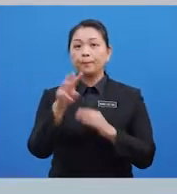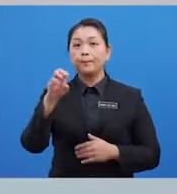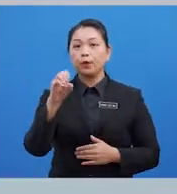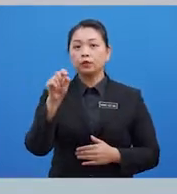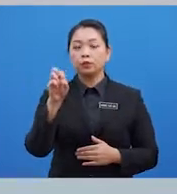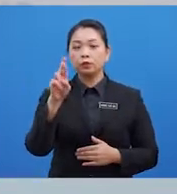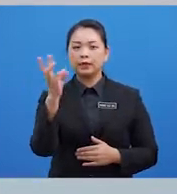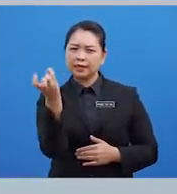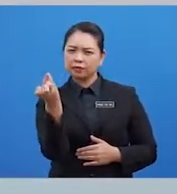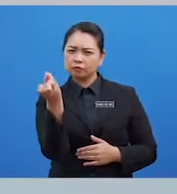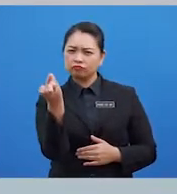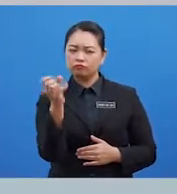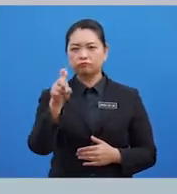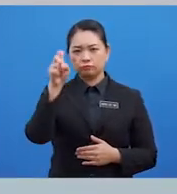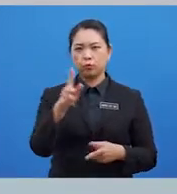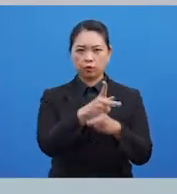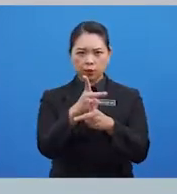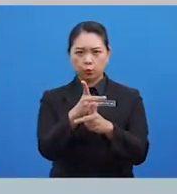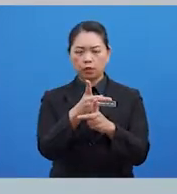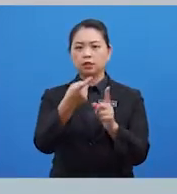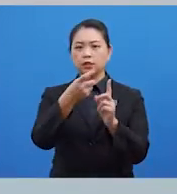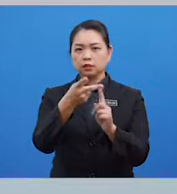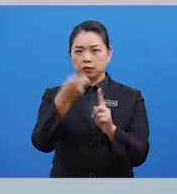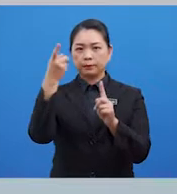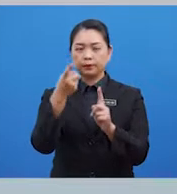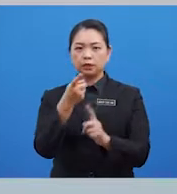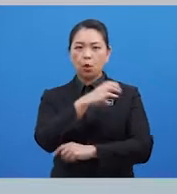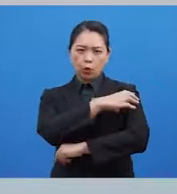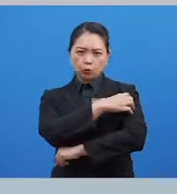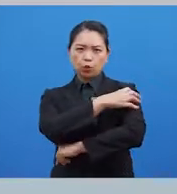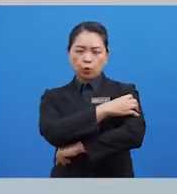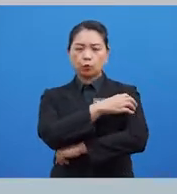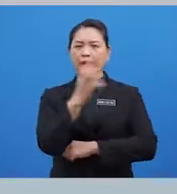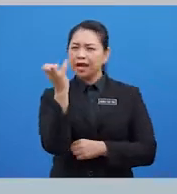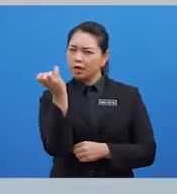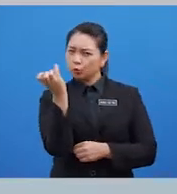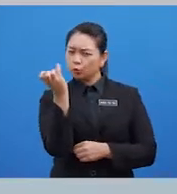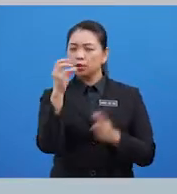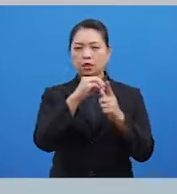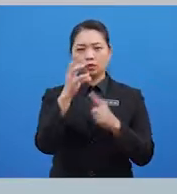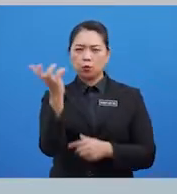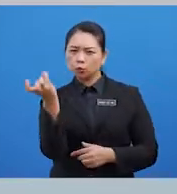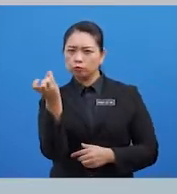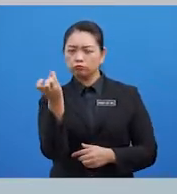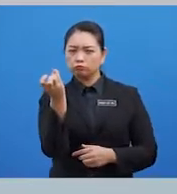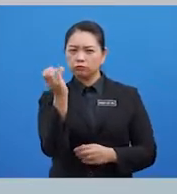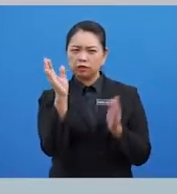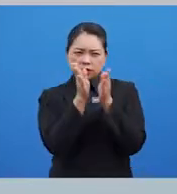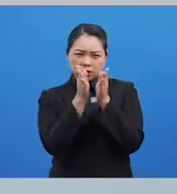Motor Halus Memerlukan Kawalan Daripada Otot-otot Halus Atau Otot-otot Kecil